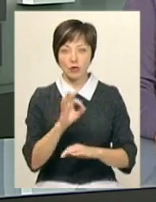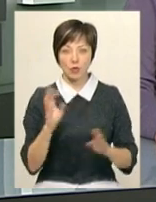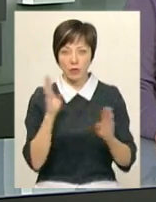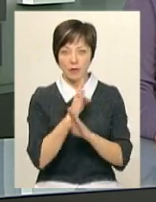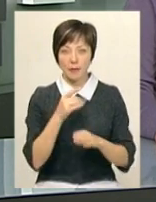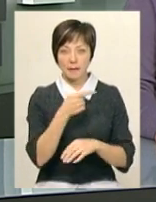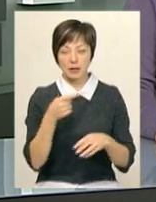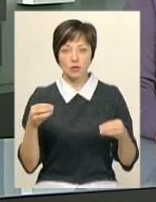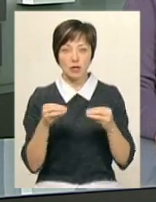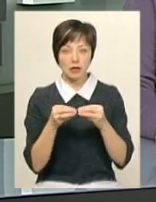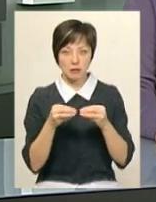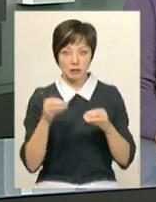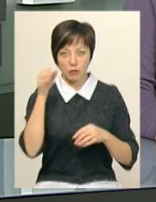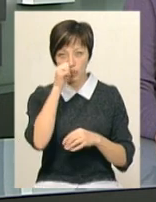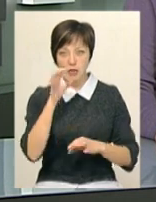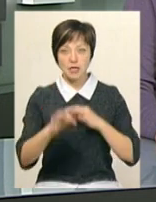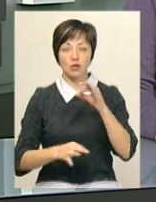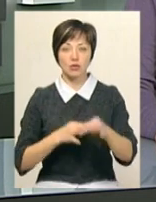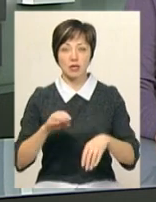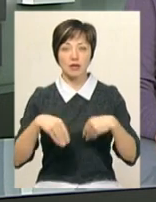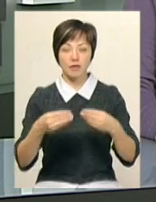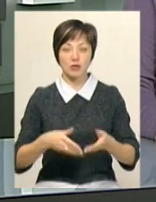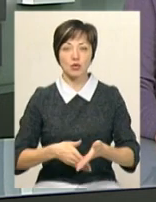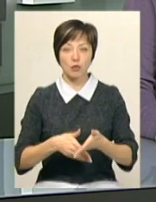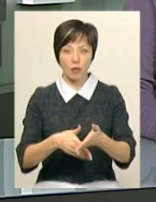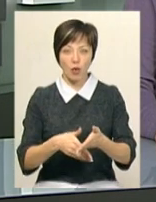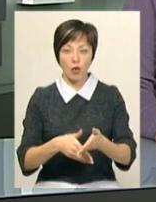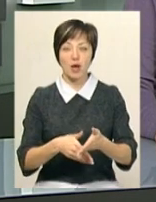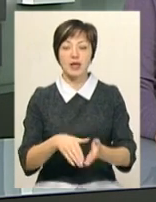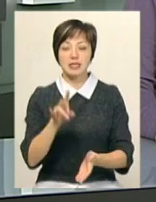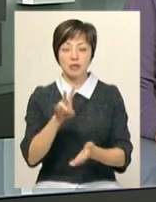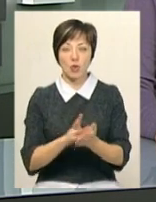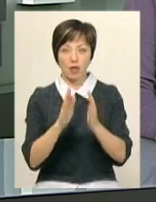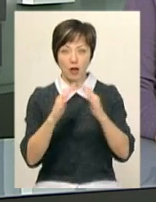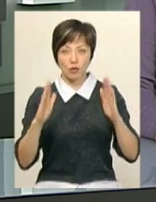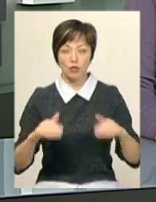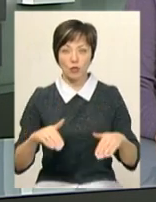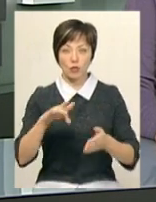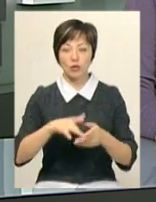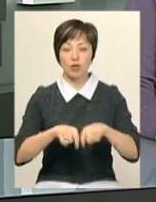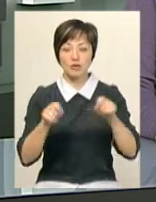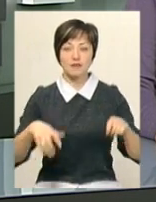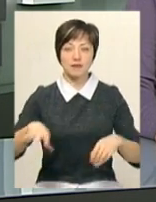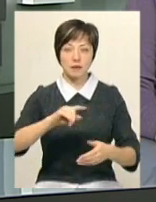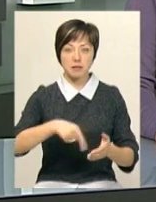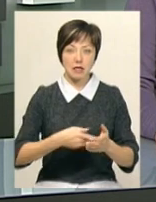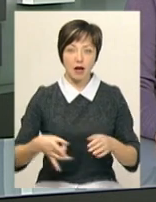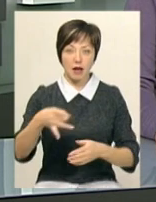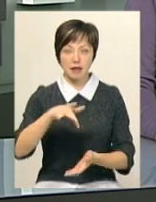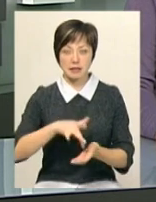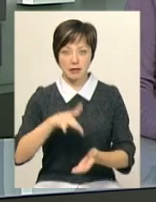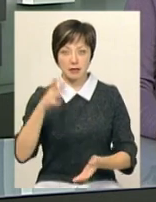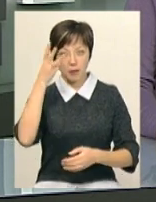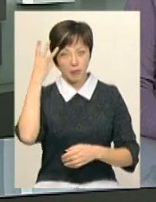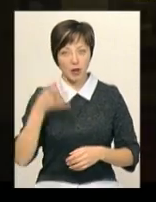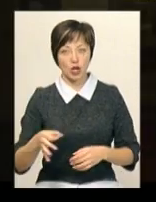позначки 10 градусів морозу, цілодобово надаватимуть допомогу. Стаціонарні пункти обігріву розгорнуті в усіх містах та райцентрах Хмельниччини.